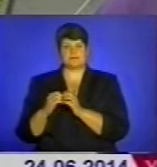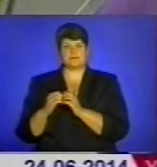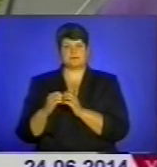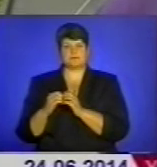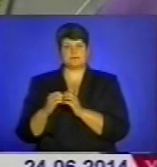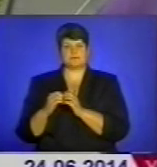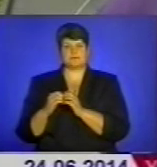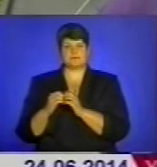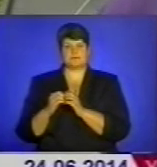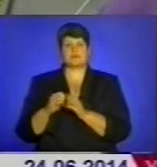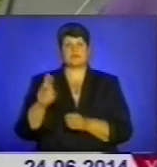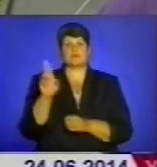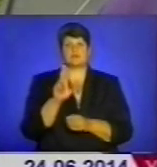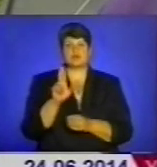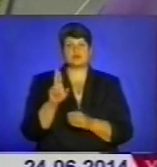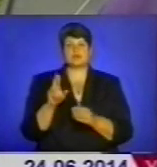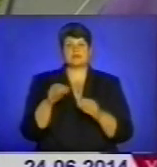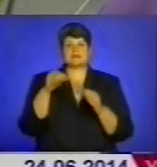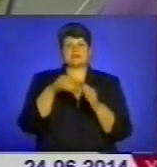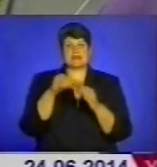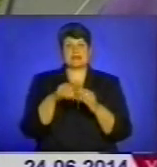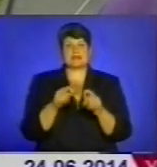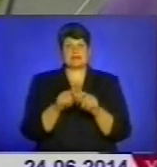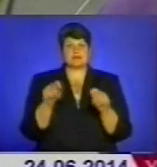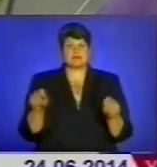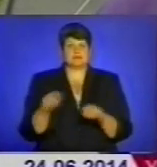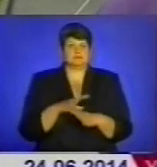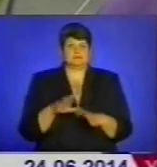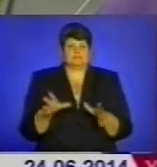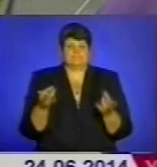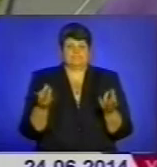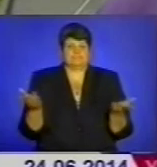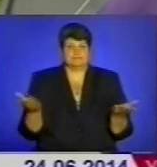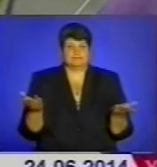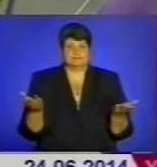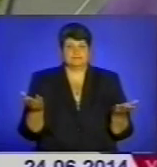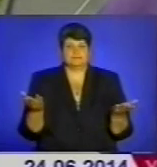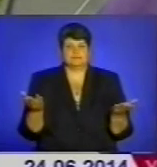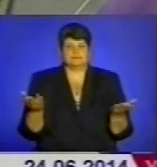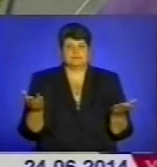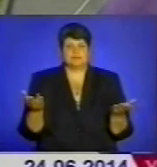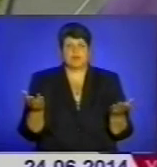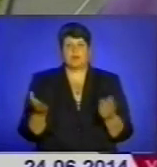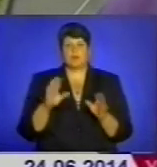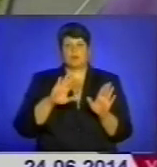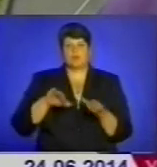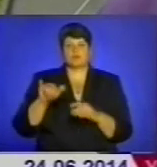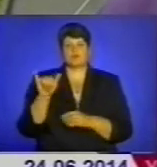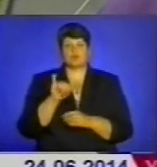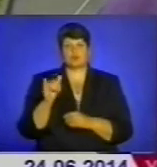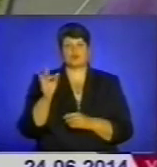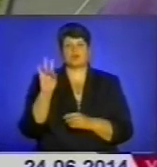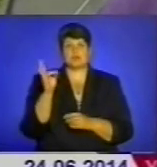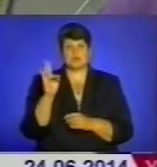В п'ятницю ми скриньки не відкривали, тому що нема сенсу. Тоді в суботу, в неділю, в